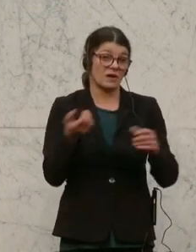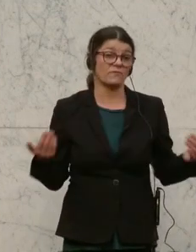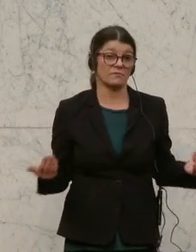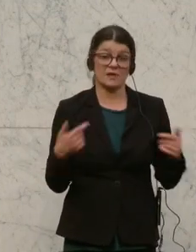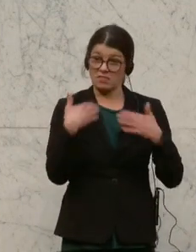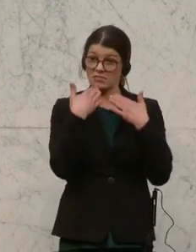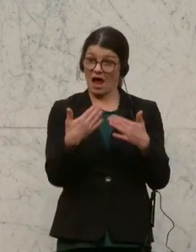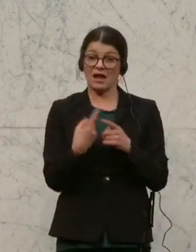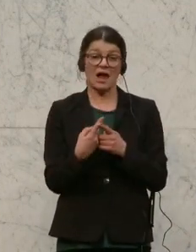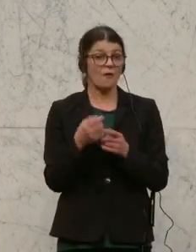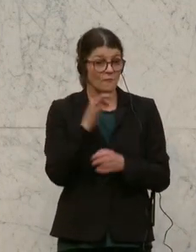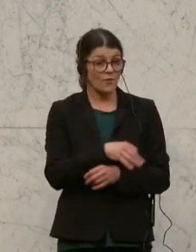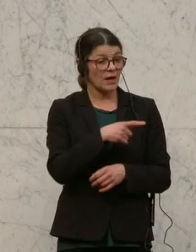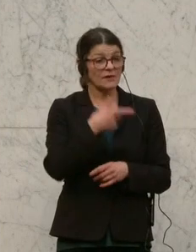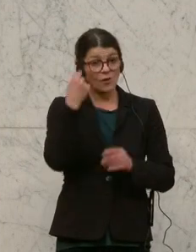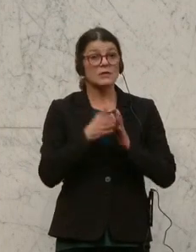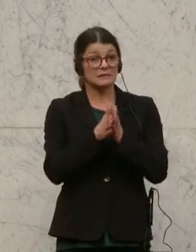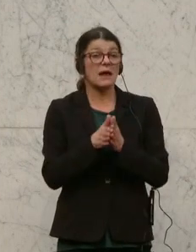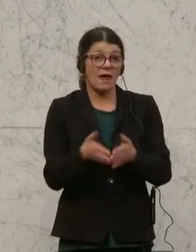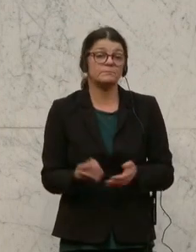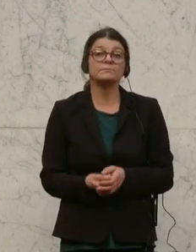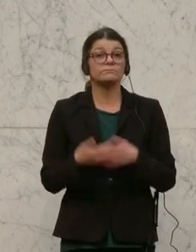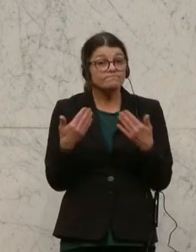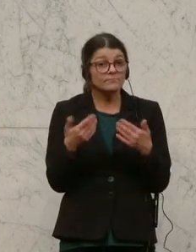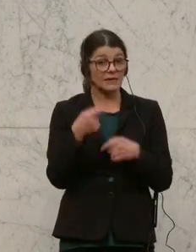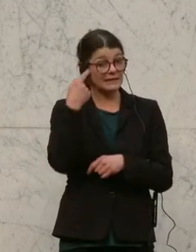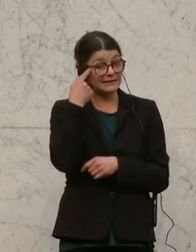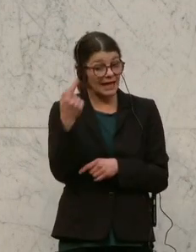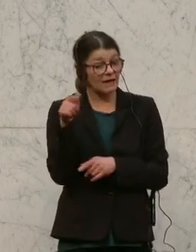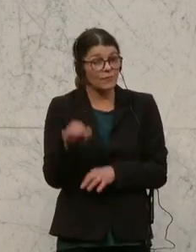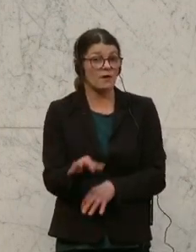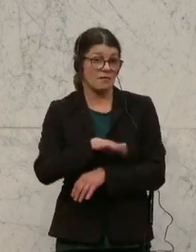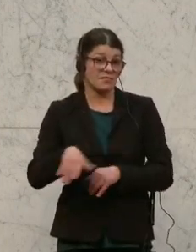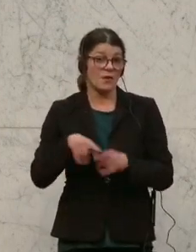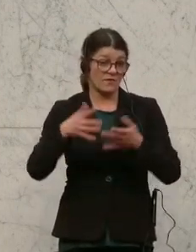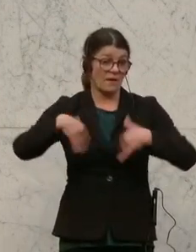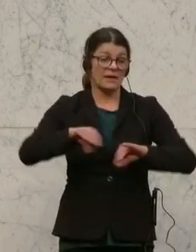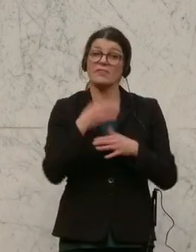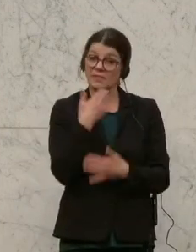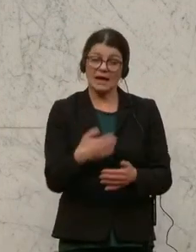danke für dieses Volksbegehren und das Denken an die Kinder und Familien. Danke.